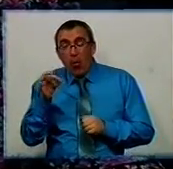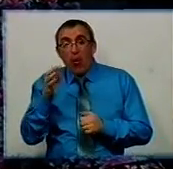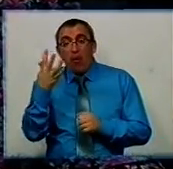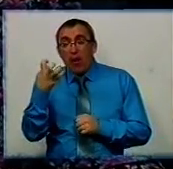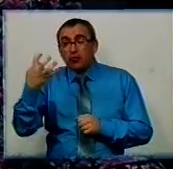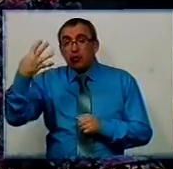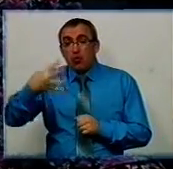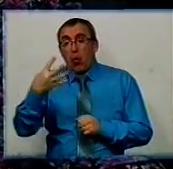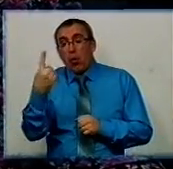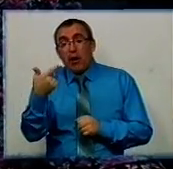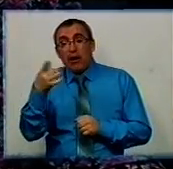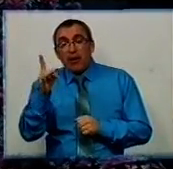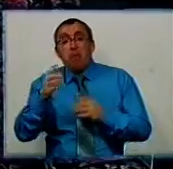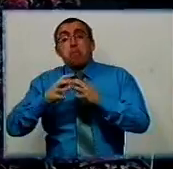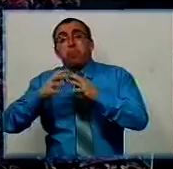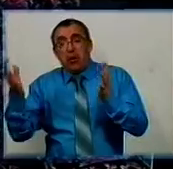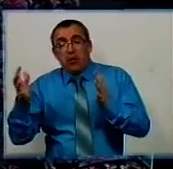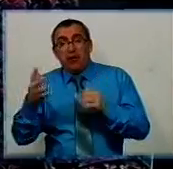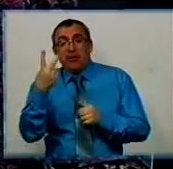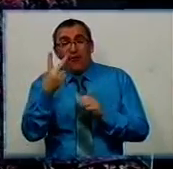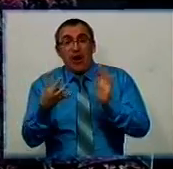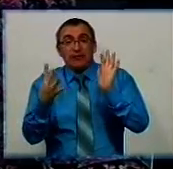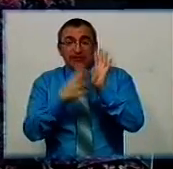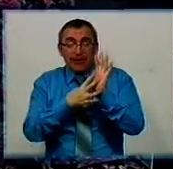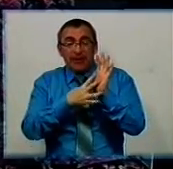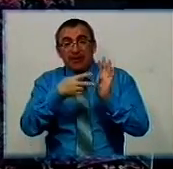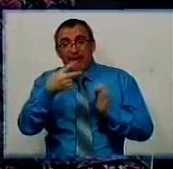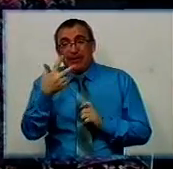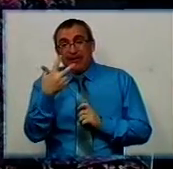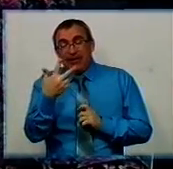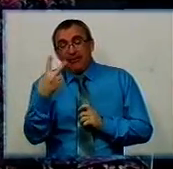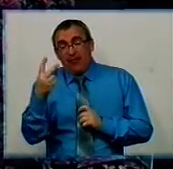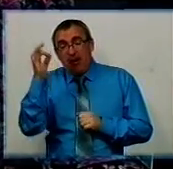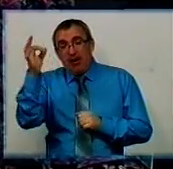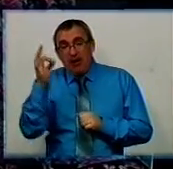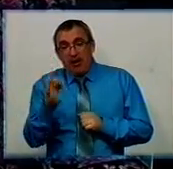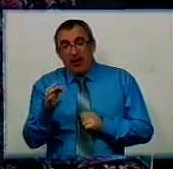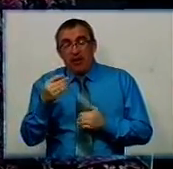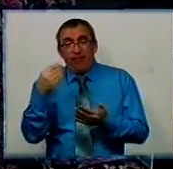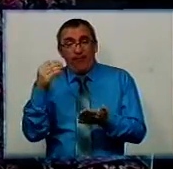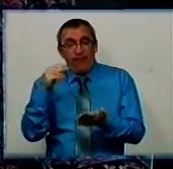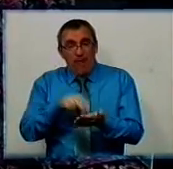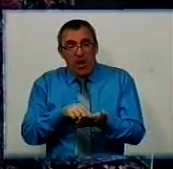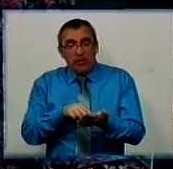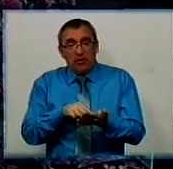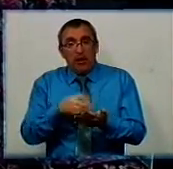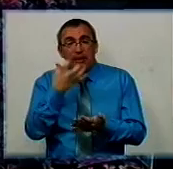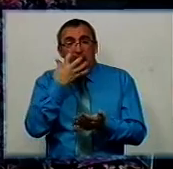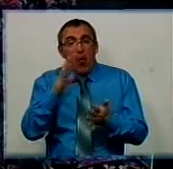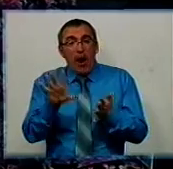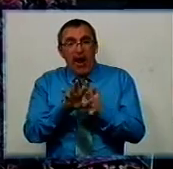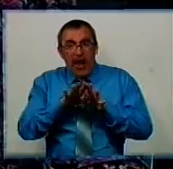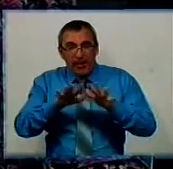541 грн більше. 29-32% вартість теплової